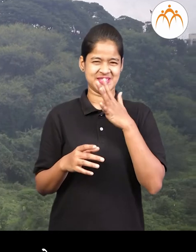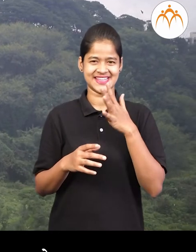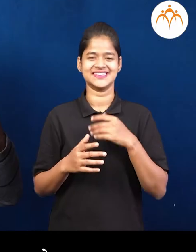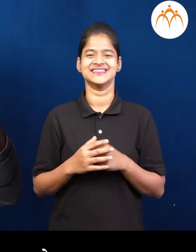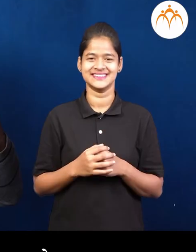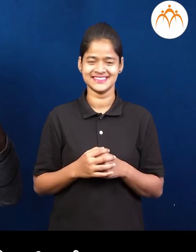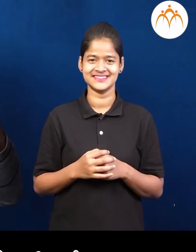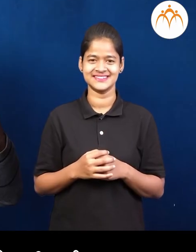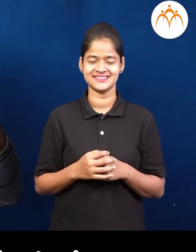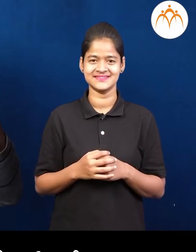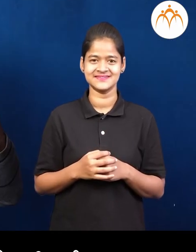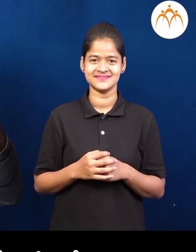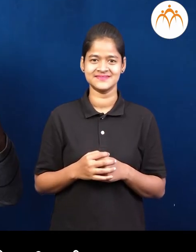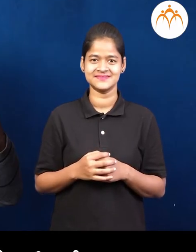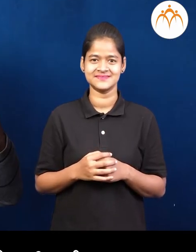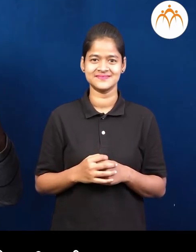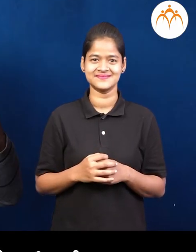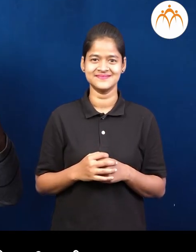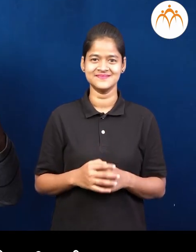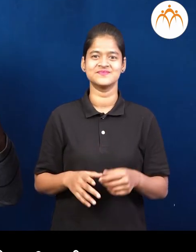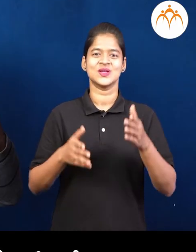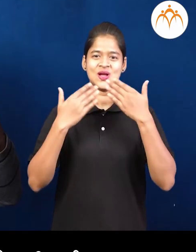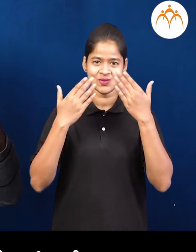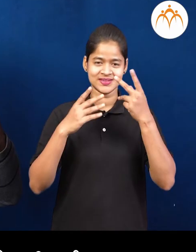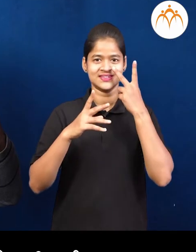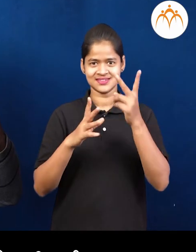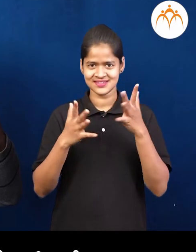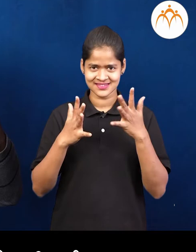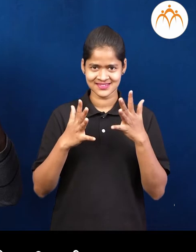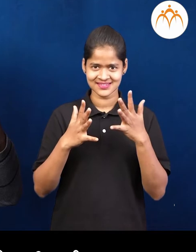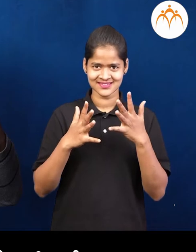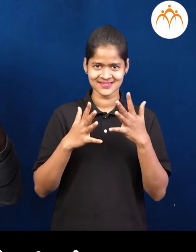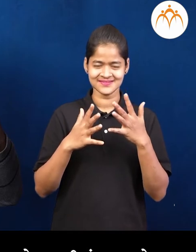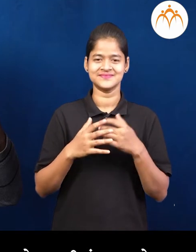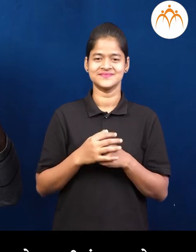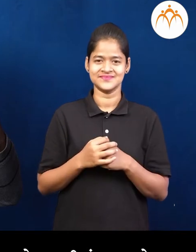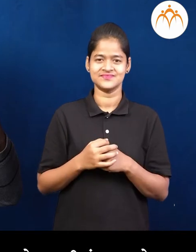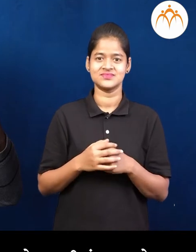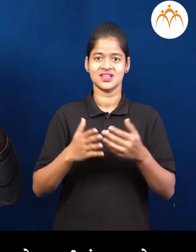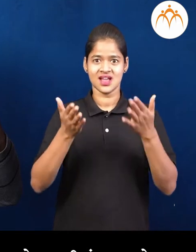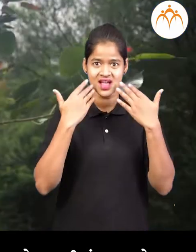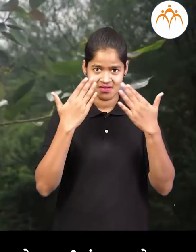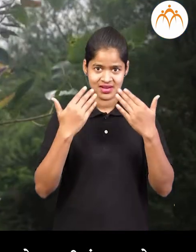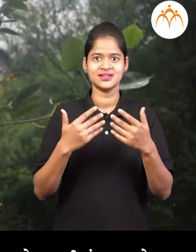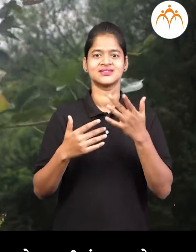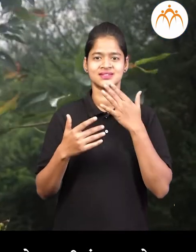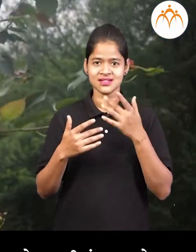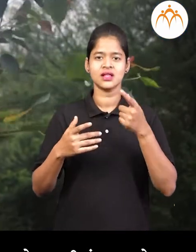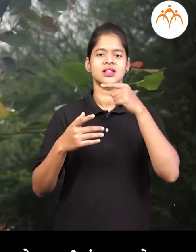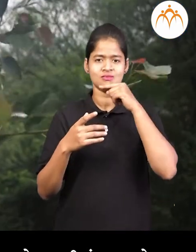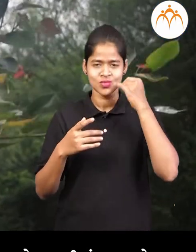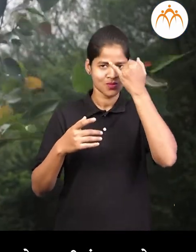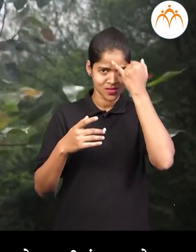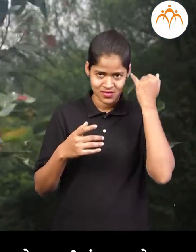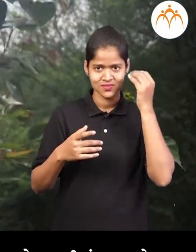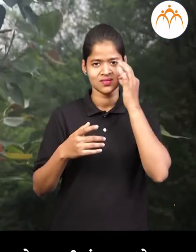तोंडा तिल हवा तुम्हाला दिसली का? नाही, करण हवेला लाल, पिवडा,